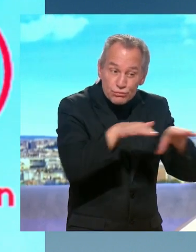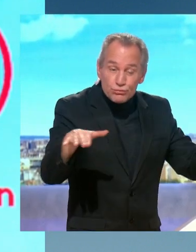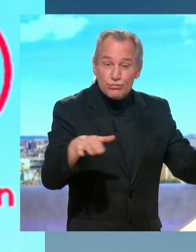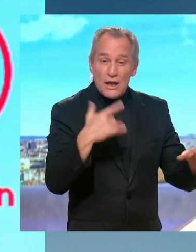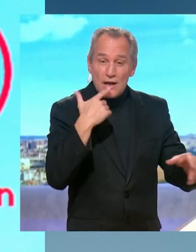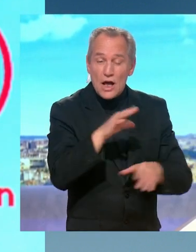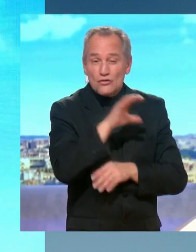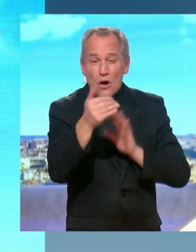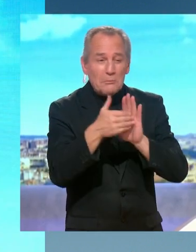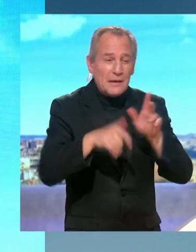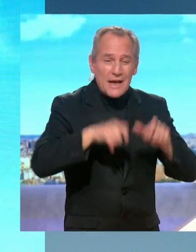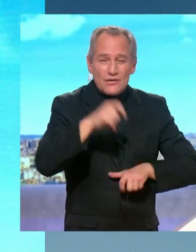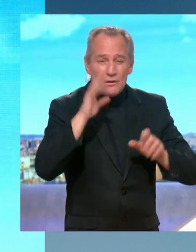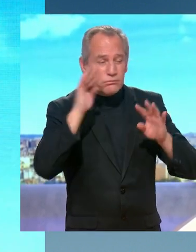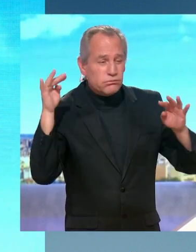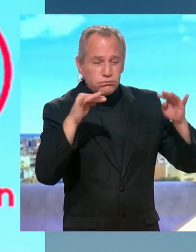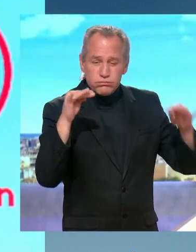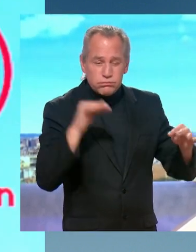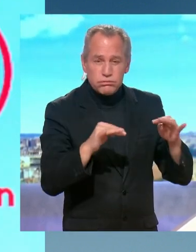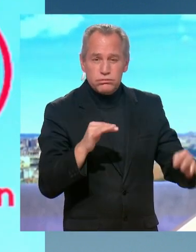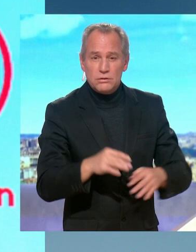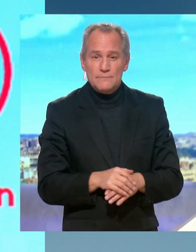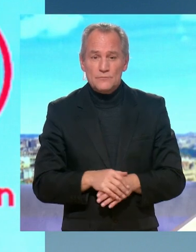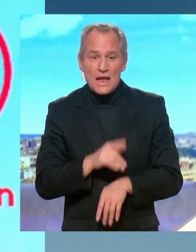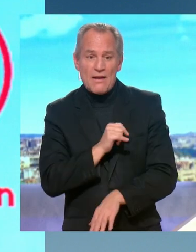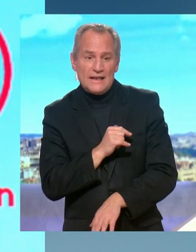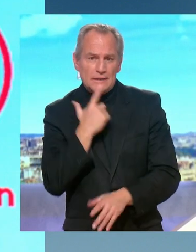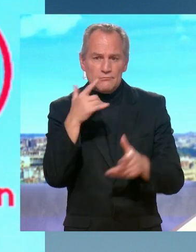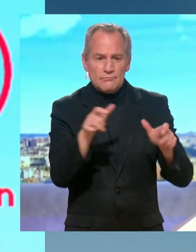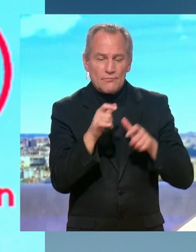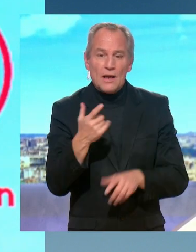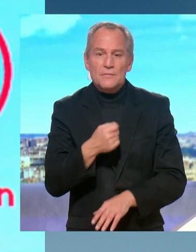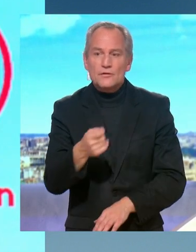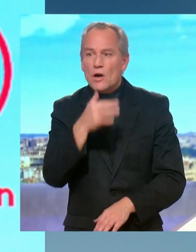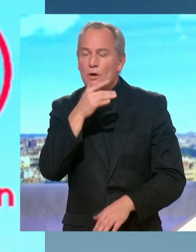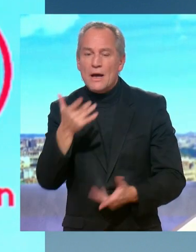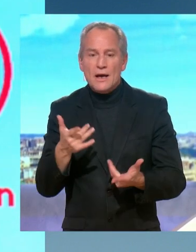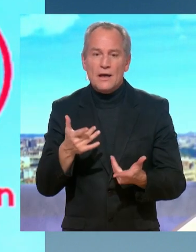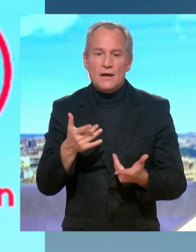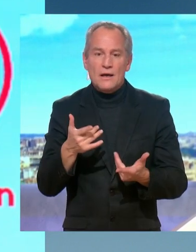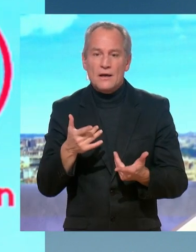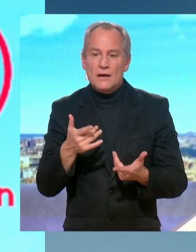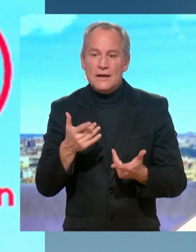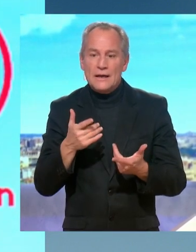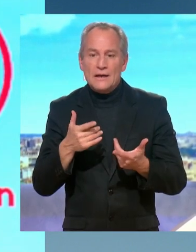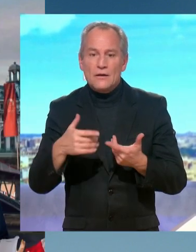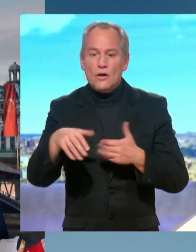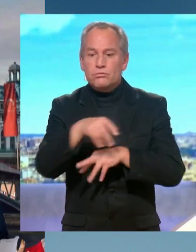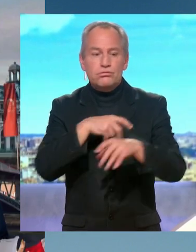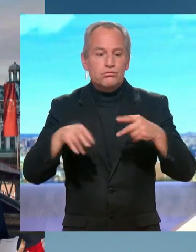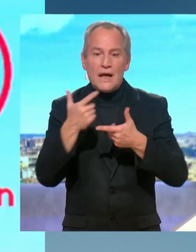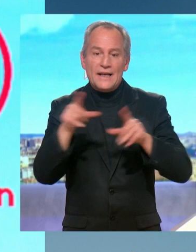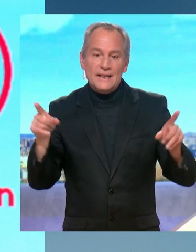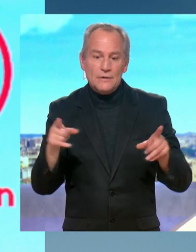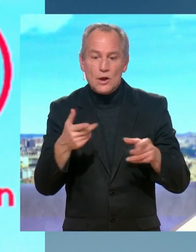toutes les équipes sur la Seine sur le flicage entre guillemets non il n pas de flicage il y a évidemment le fait qu ne pas circuler absolument librement sur la série